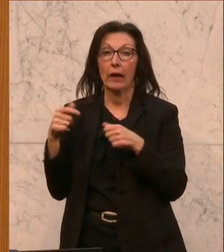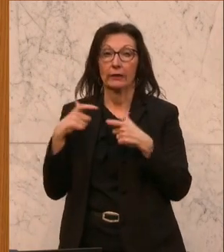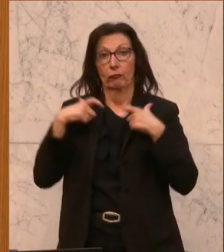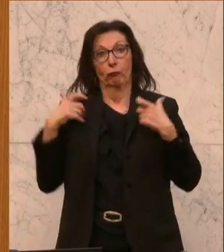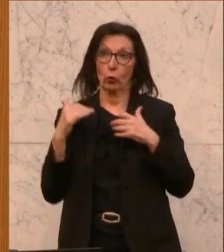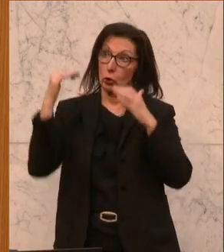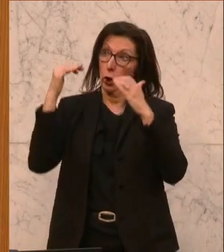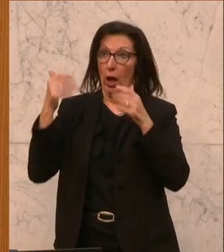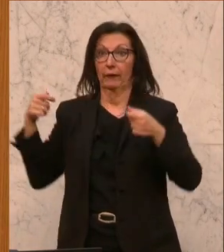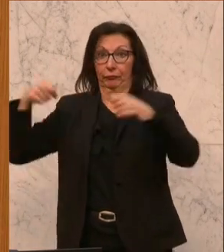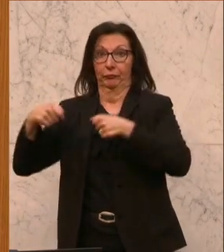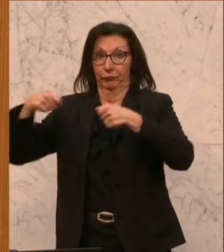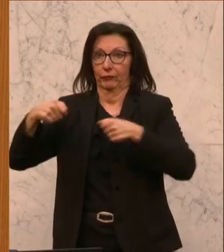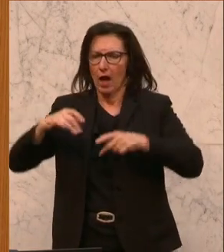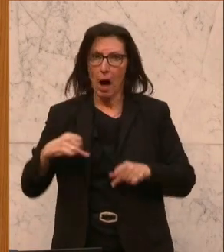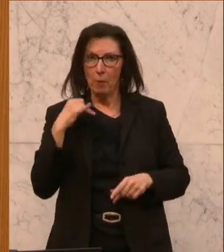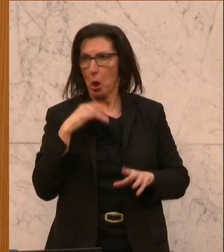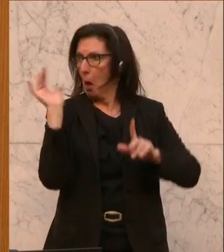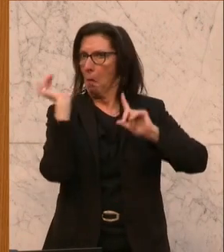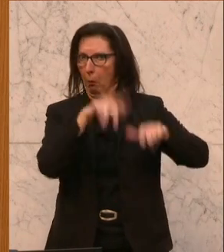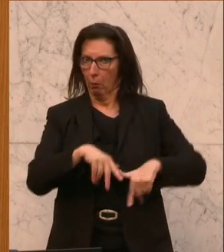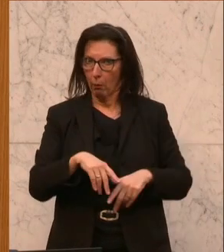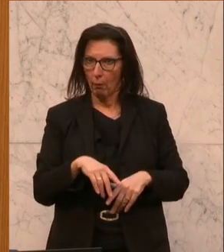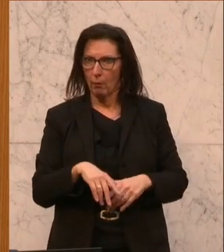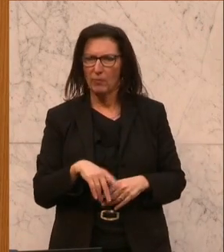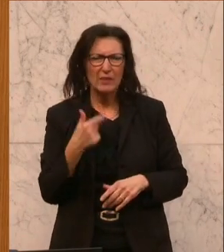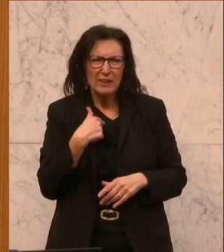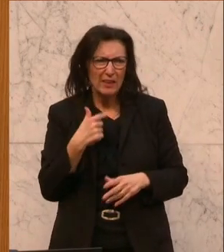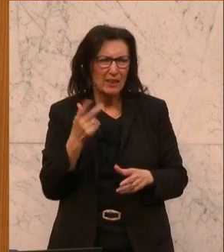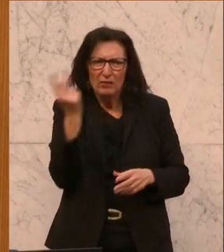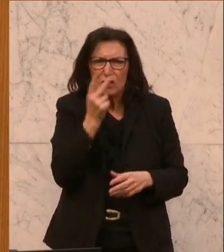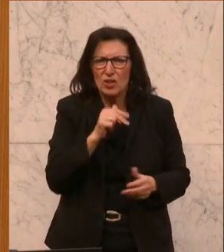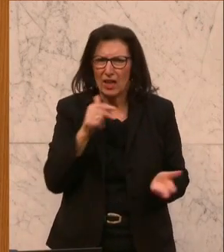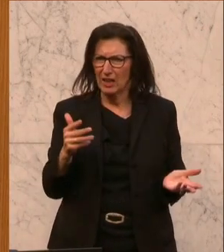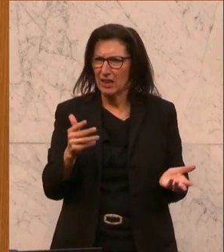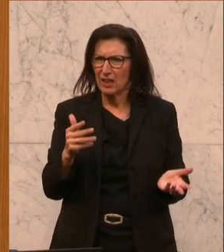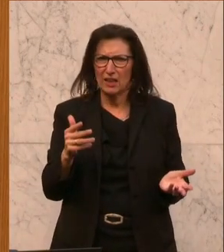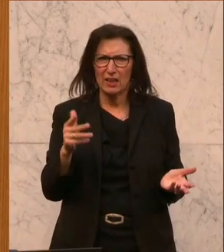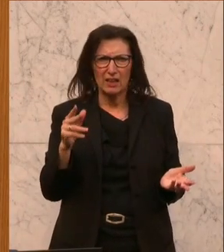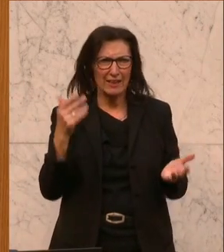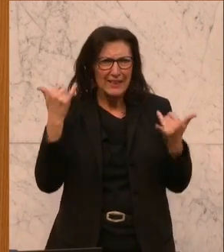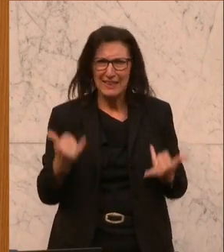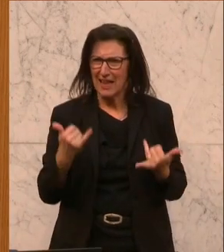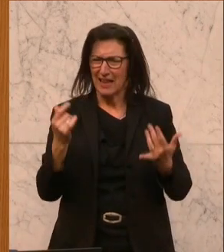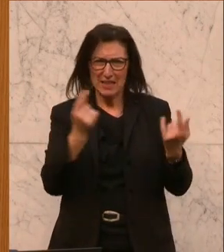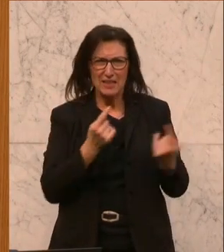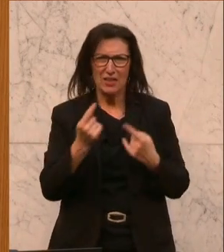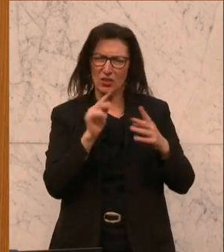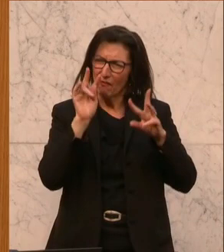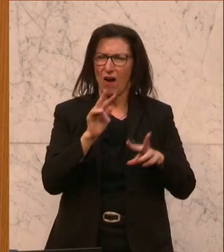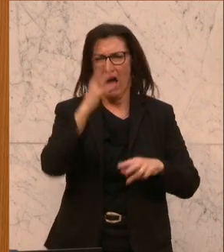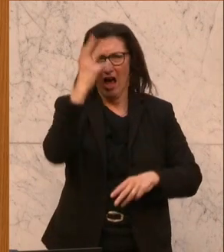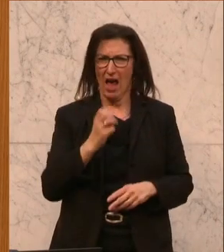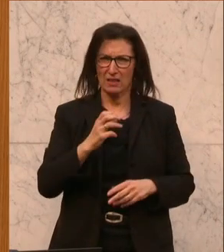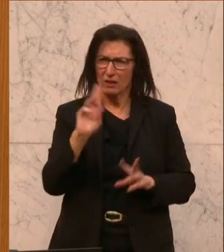für die jungen Menschen. Und es leuchtet mir einfach nicht ein, warum sie den Ernst der Lage, in der wir uns befinden,